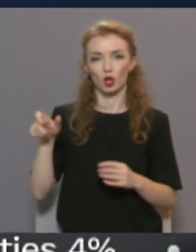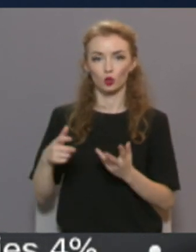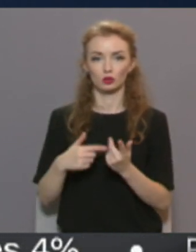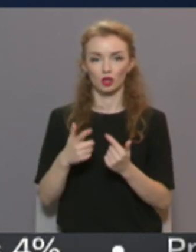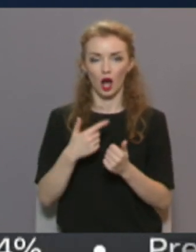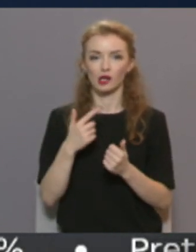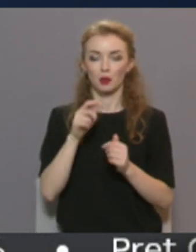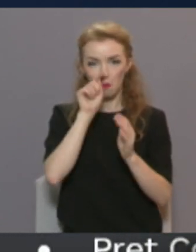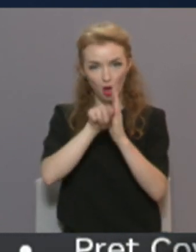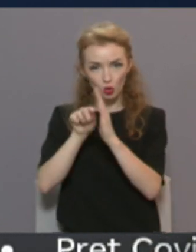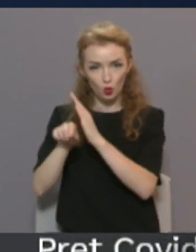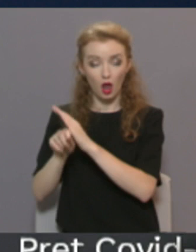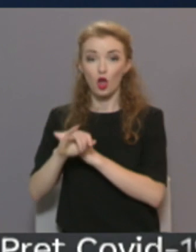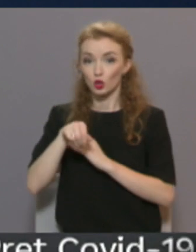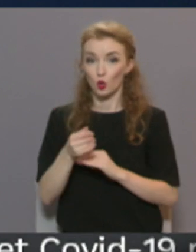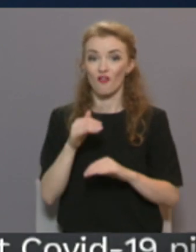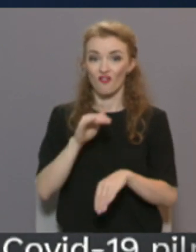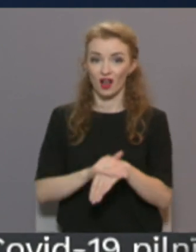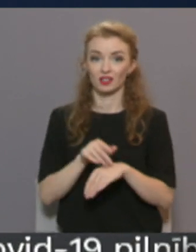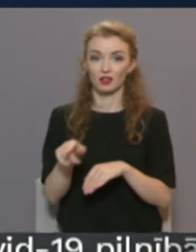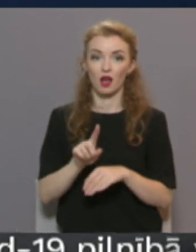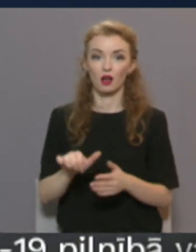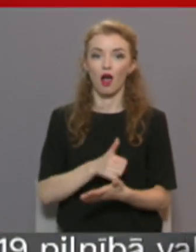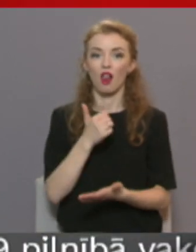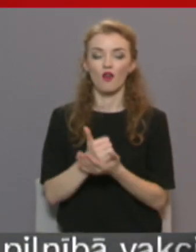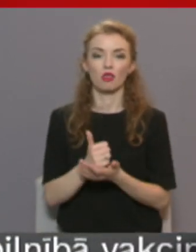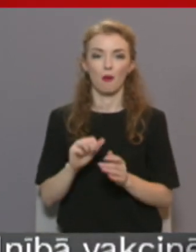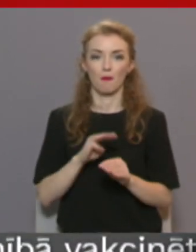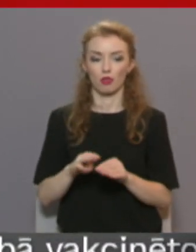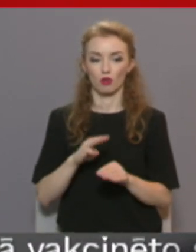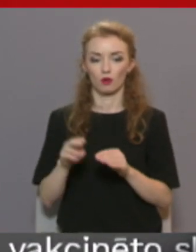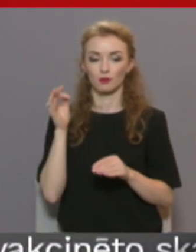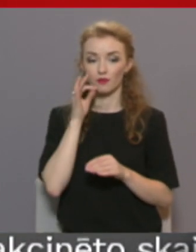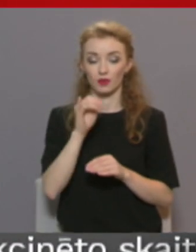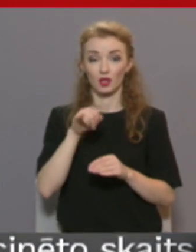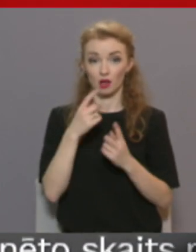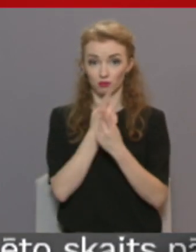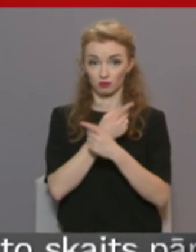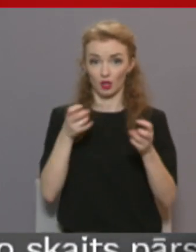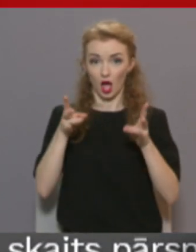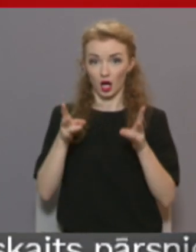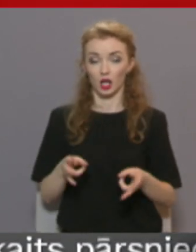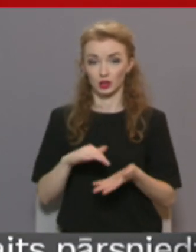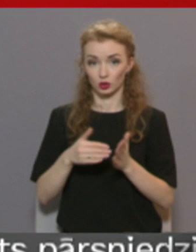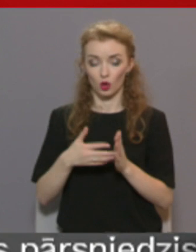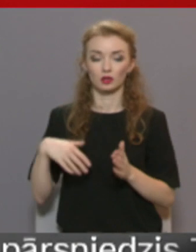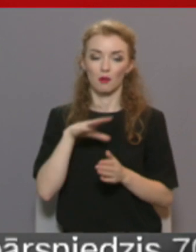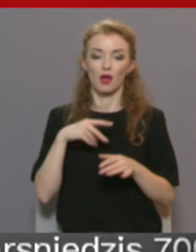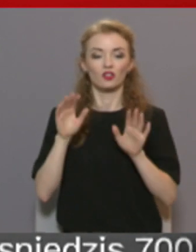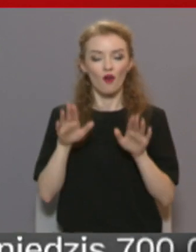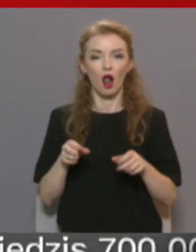patruļās, jo pēc būtības tā ir galvenā metoda. Ja tiks izslūdināta ārkārtējo situācija, mēs varēsim